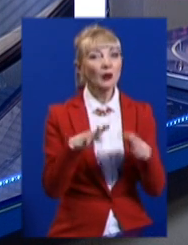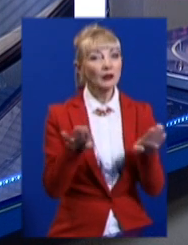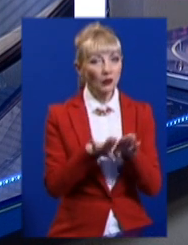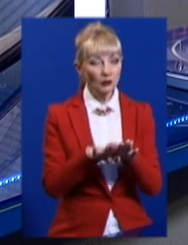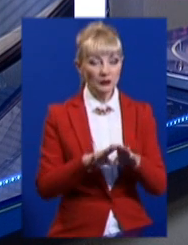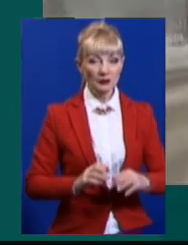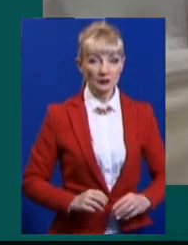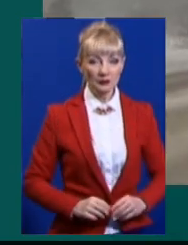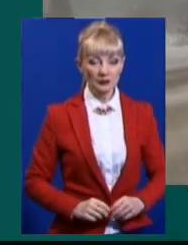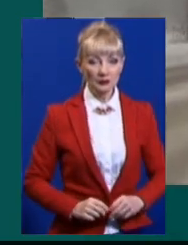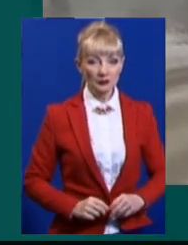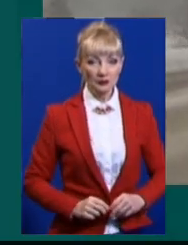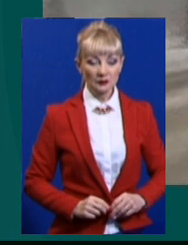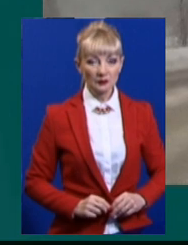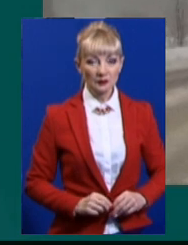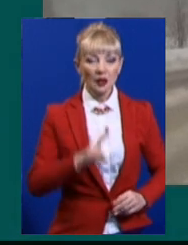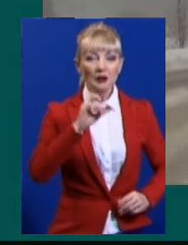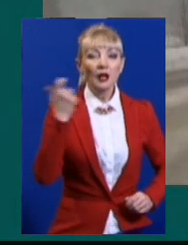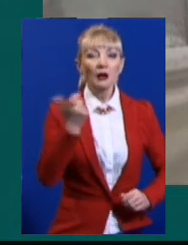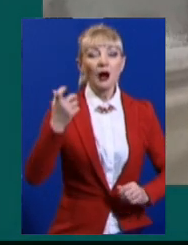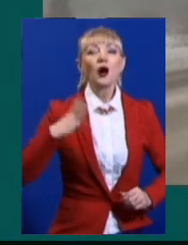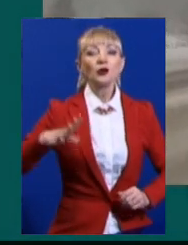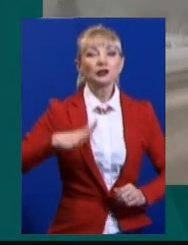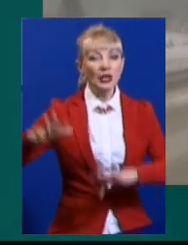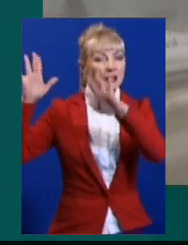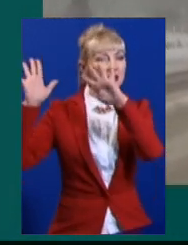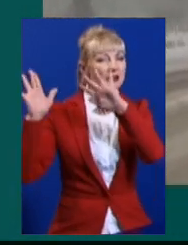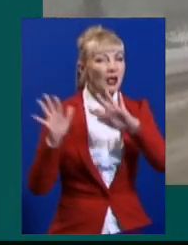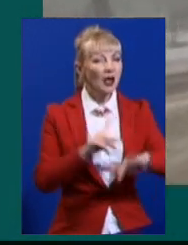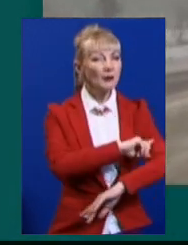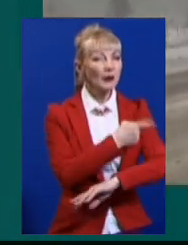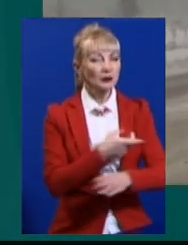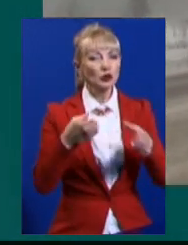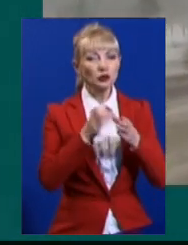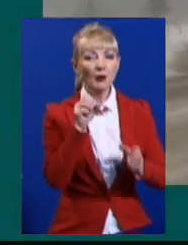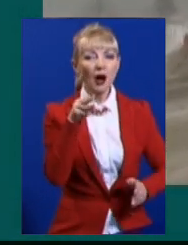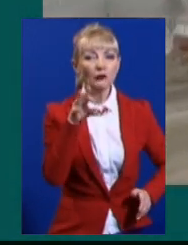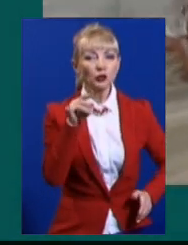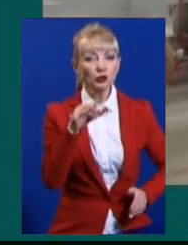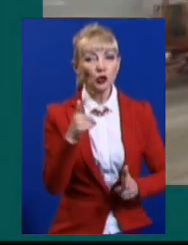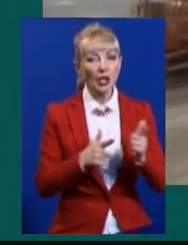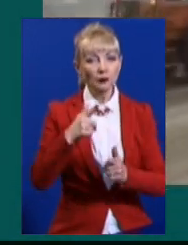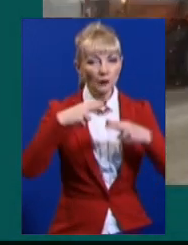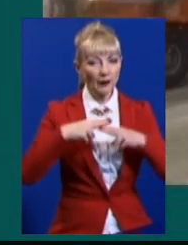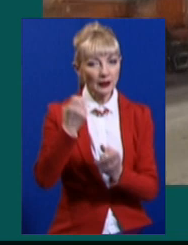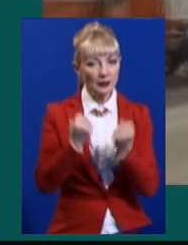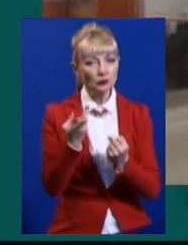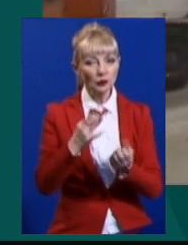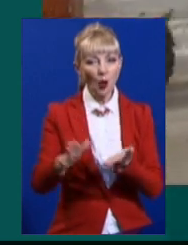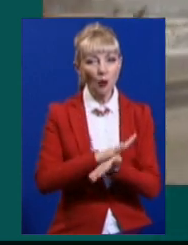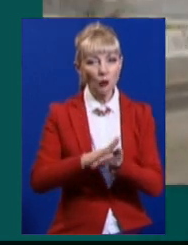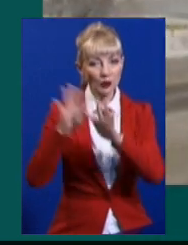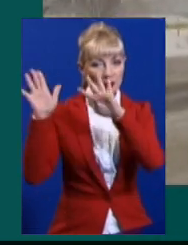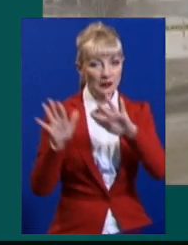таке. На Харківщині очікується снігопади. Служба автомобільних доріг готує техніку для прибирання снігу.